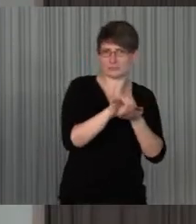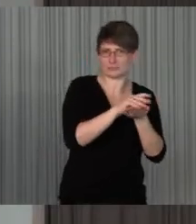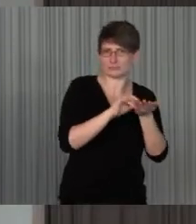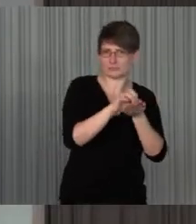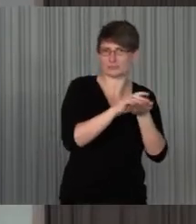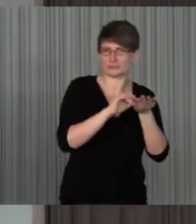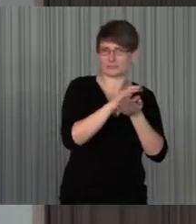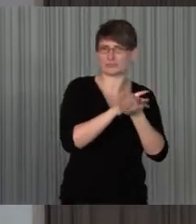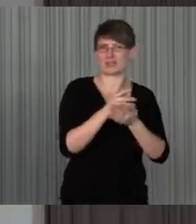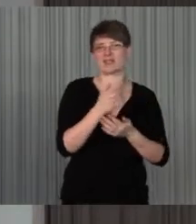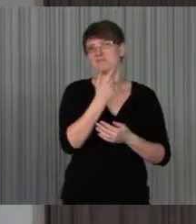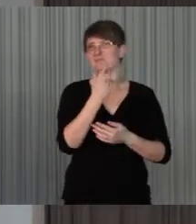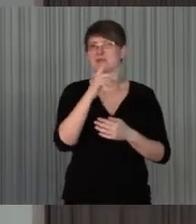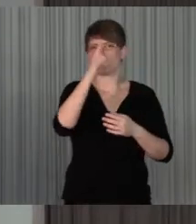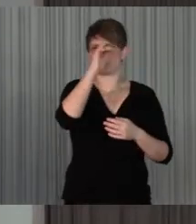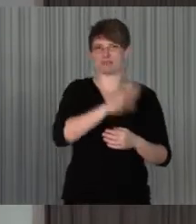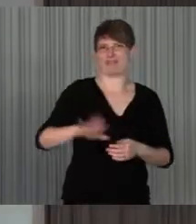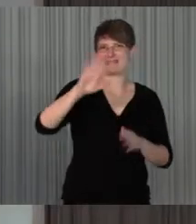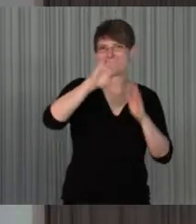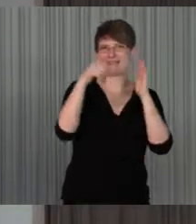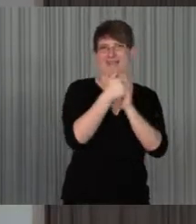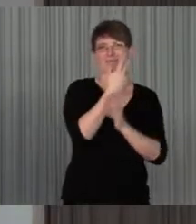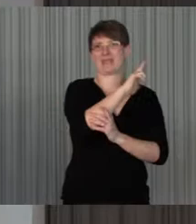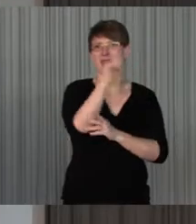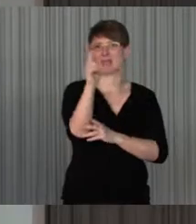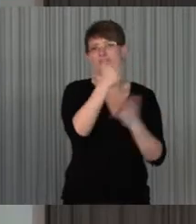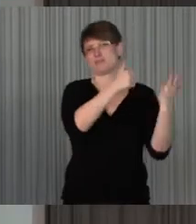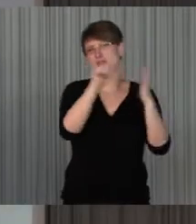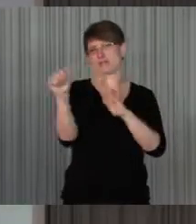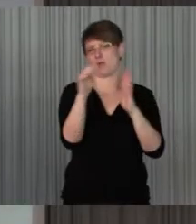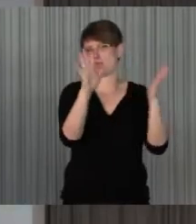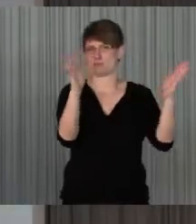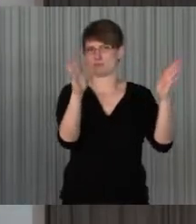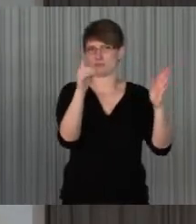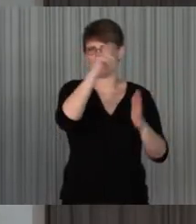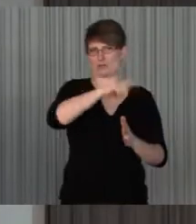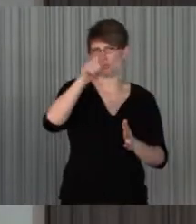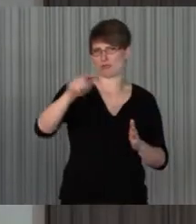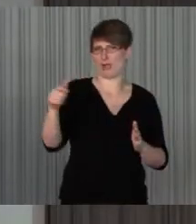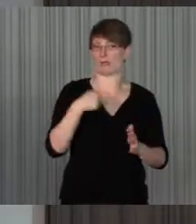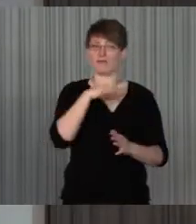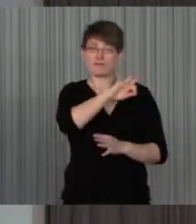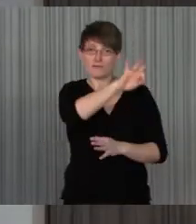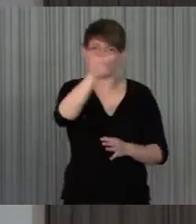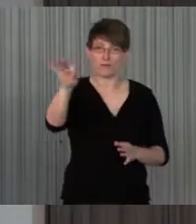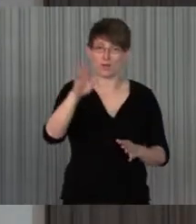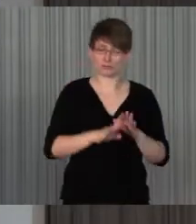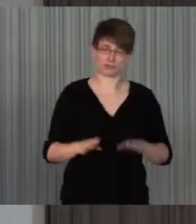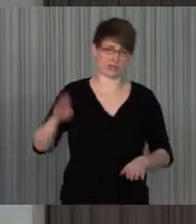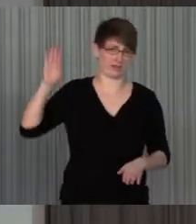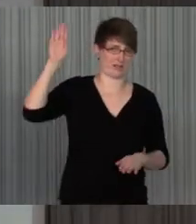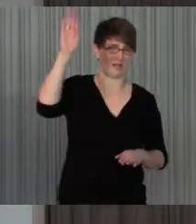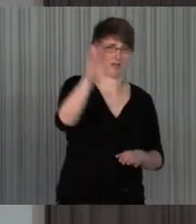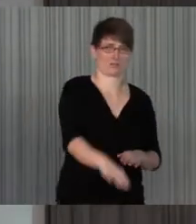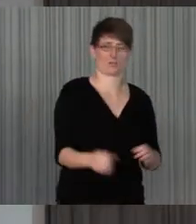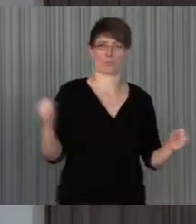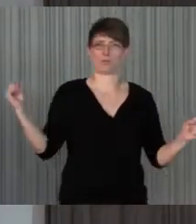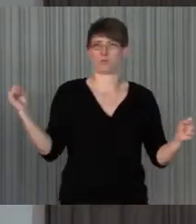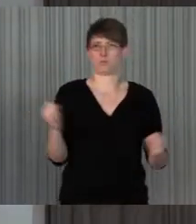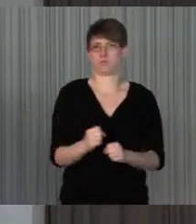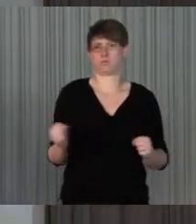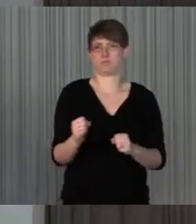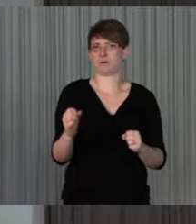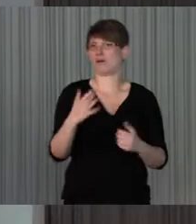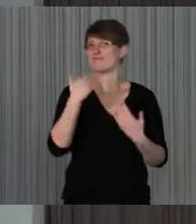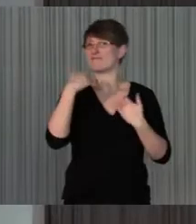sind 3.000 bis 6.000 Menschen in der Berufsfabrik, die davon betroffen sind, das ist aber für mich natürlich ein ganz enormer Fortschritt, weil es ganz